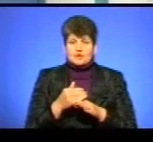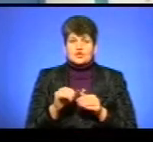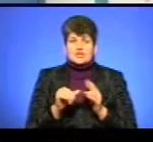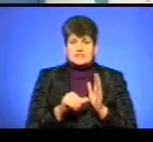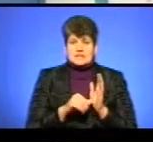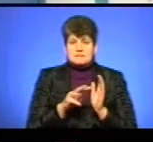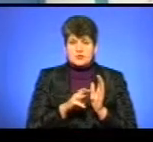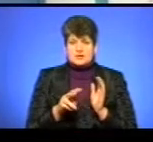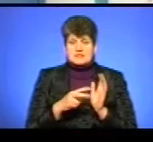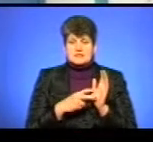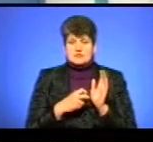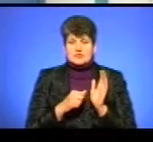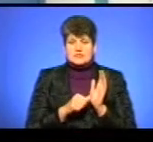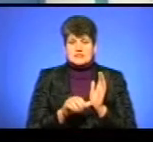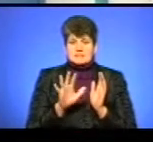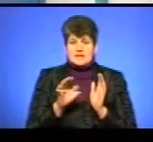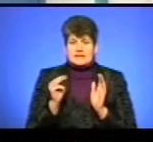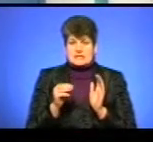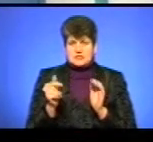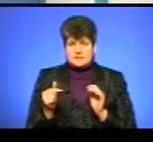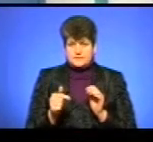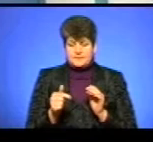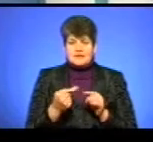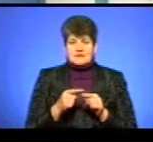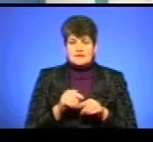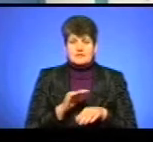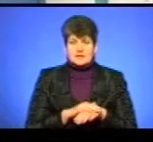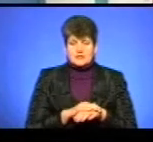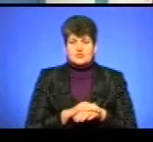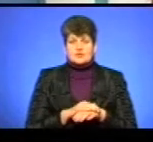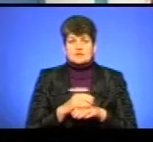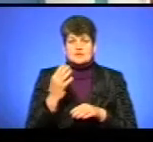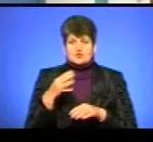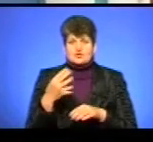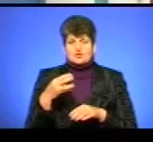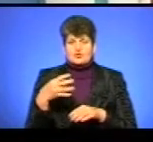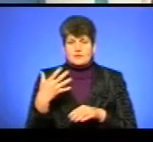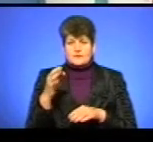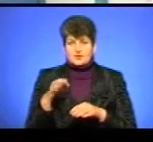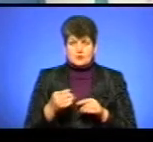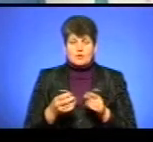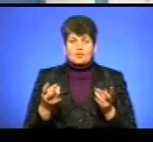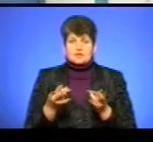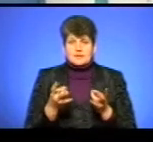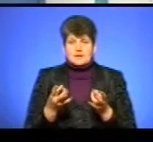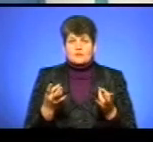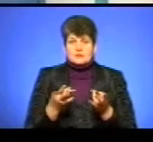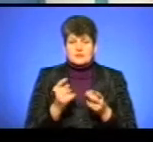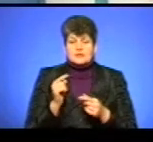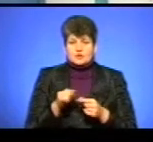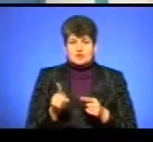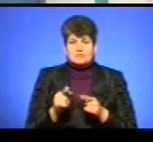мільйонів 675 тисяч. І це фактично покриває 40-45% лише цієї потреби, яка потрібна для того, щоб